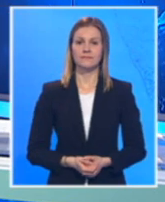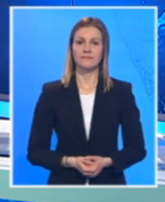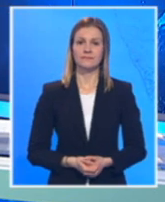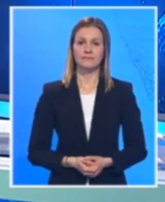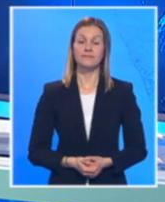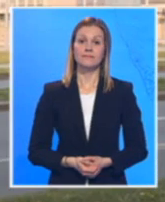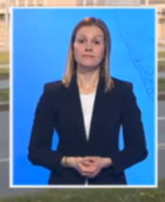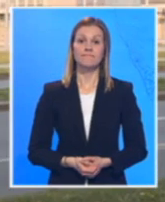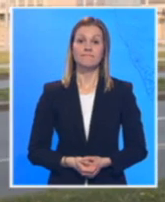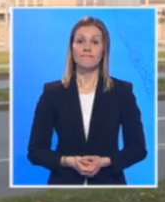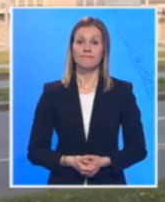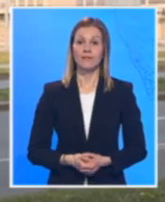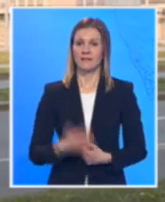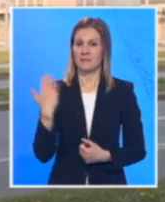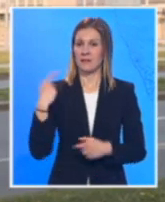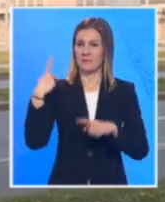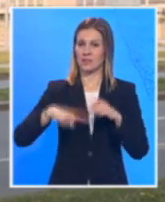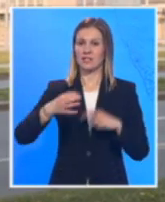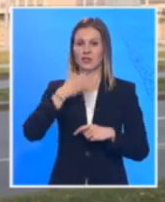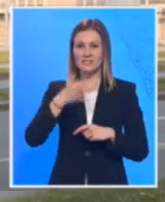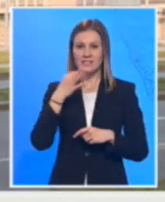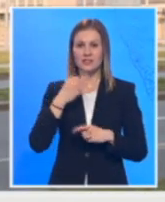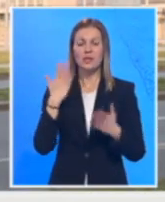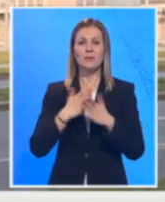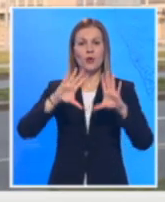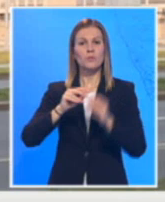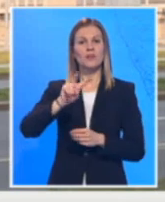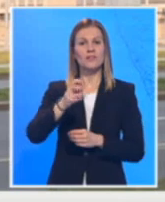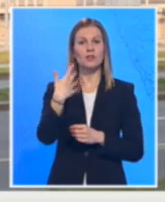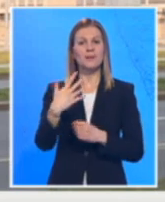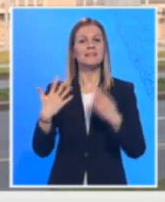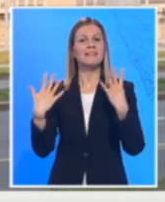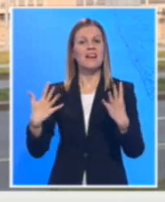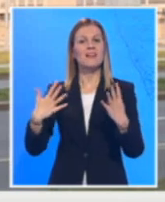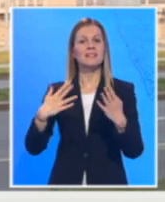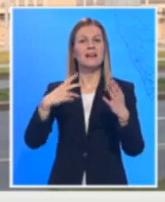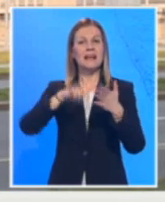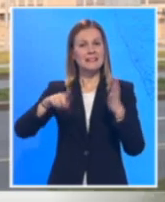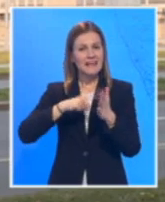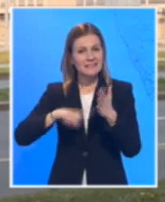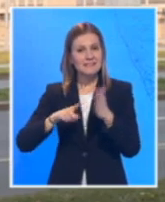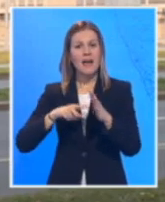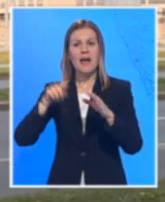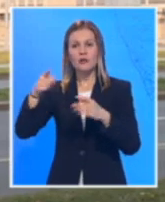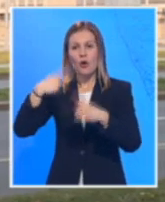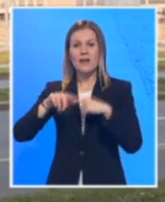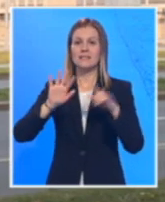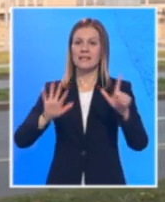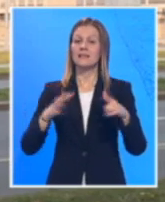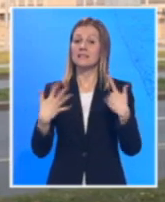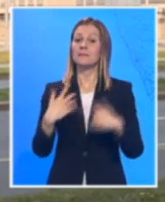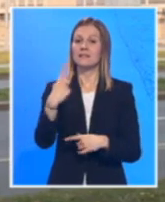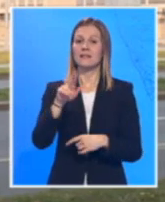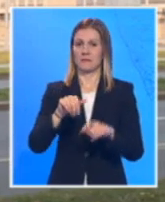Tamara, od posljednjeg izveštaja testirano je 259 uzuraka, od kojih je 71 osoba pozitivna.